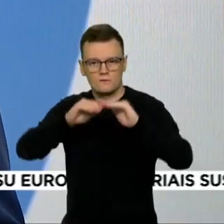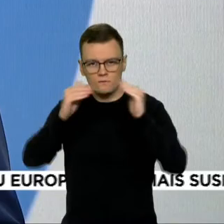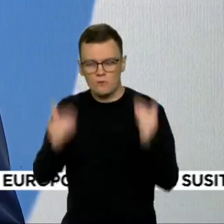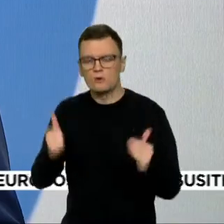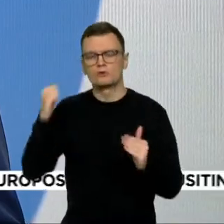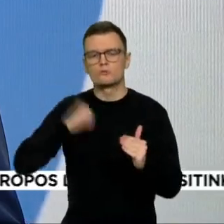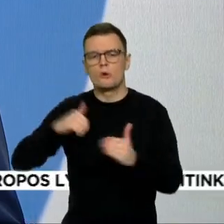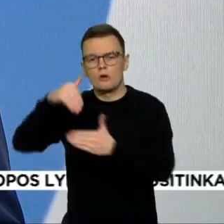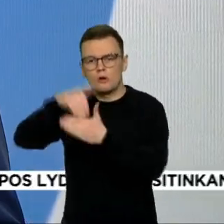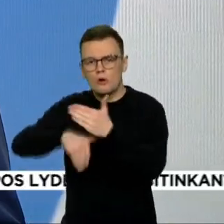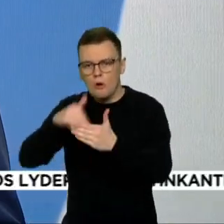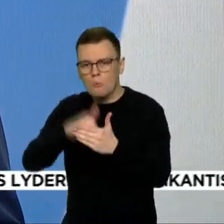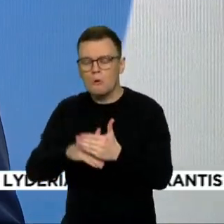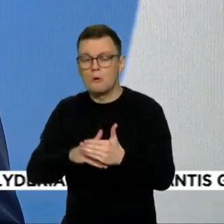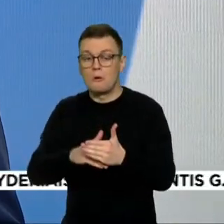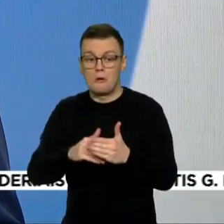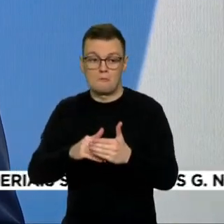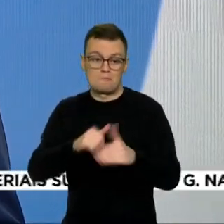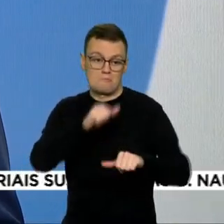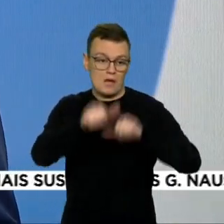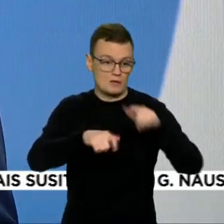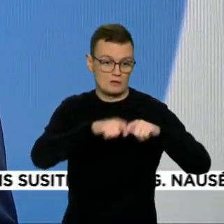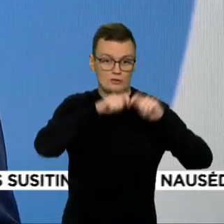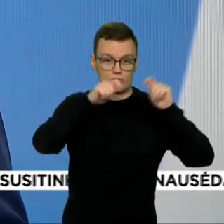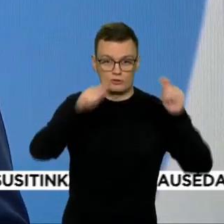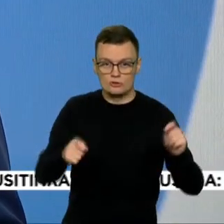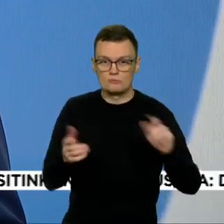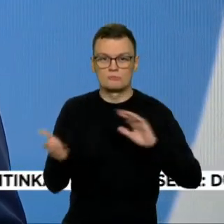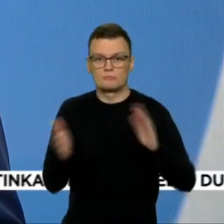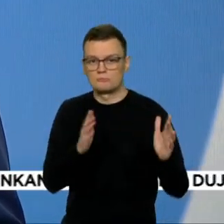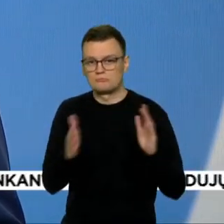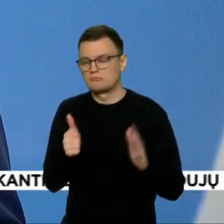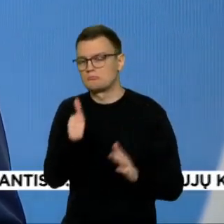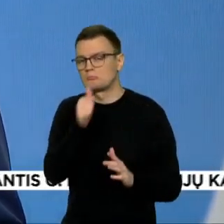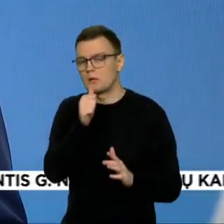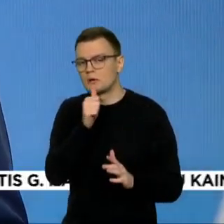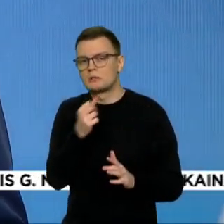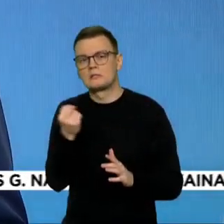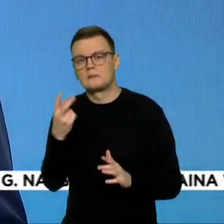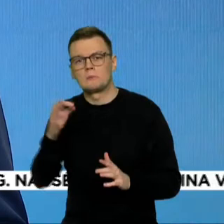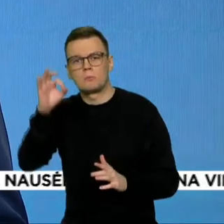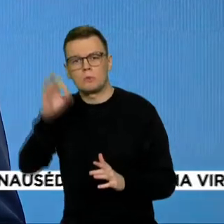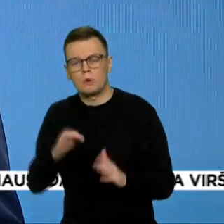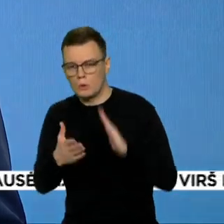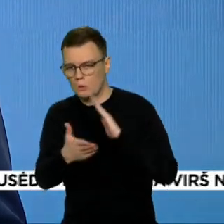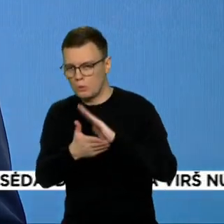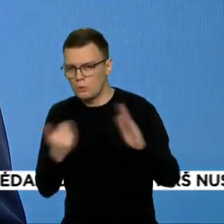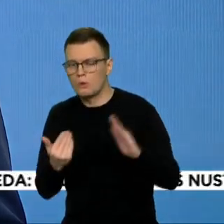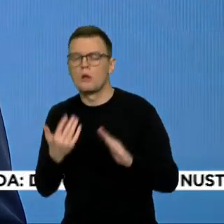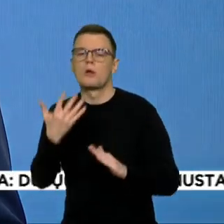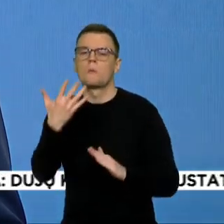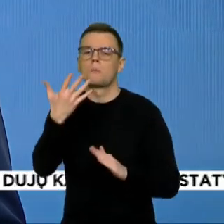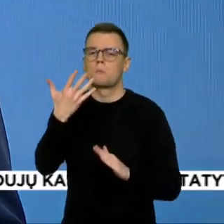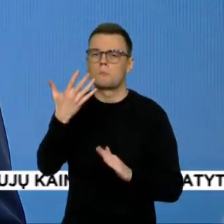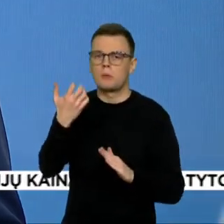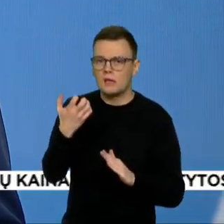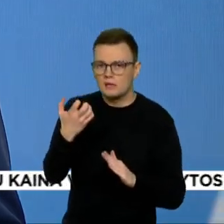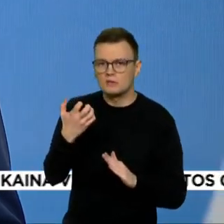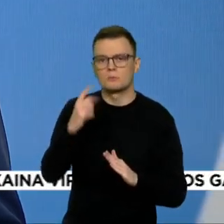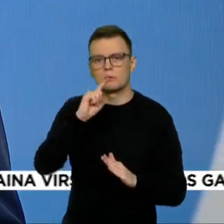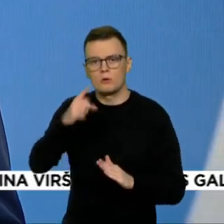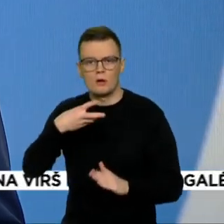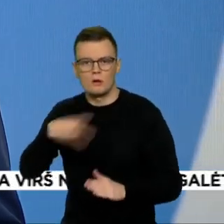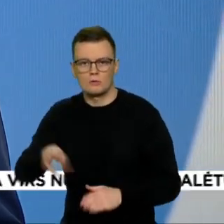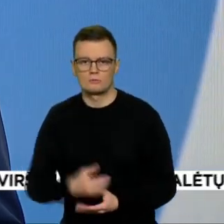pradžios nuvertėjo vidutiniškai keliolika procentų, arba kitaip pusę milijardų eurų. Sumenko net ir fondai skirti šiuo metu arba netrukus į